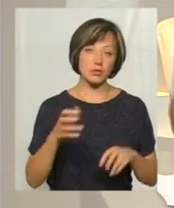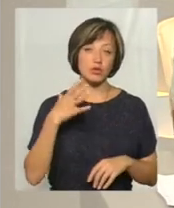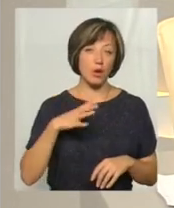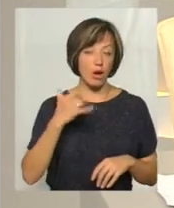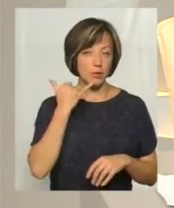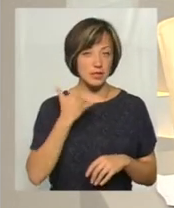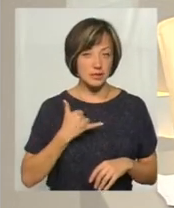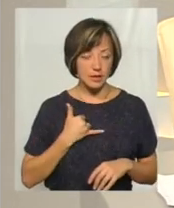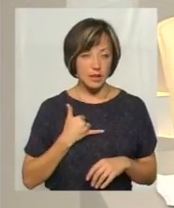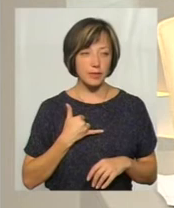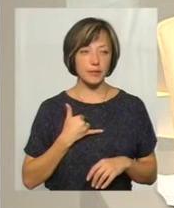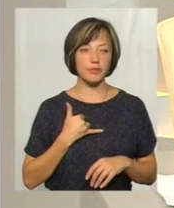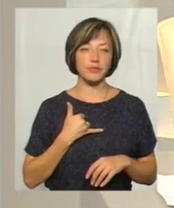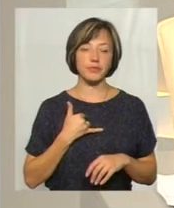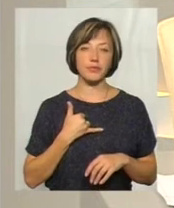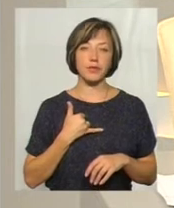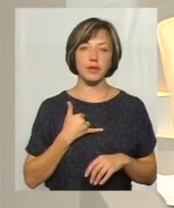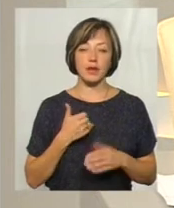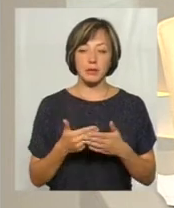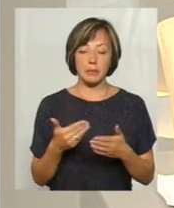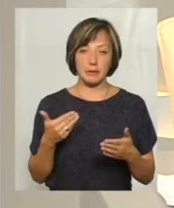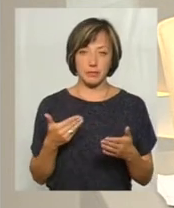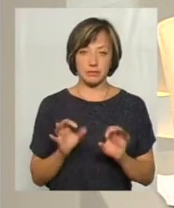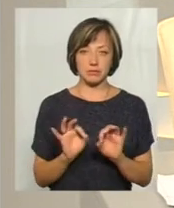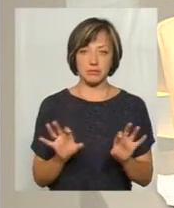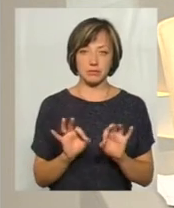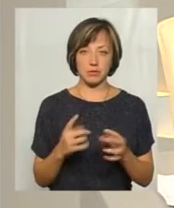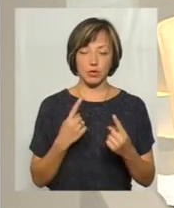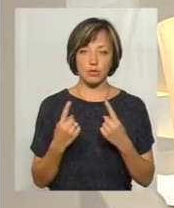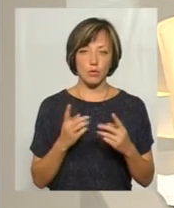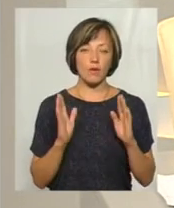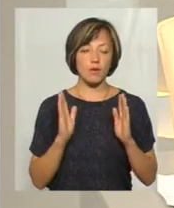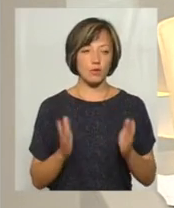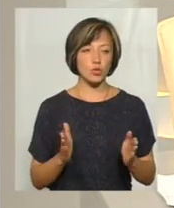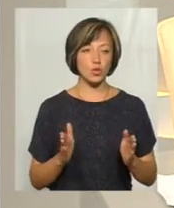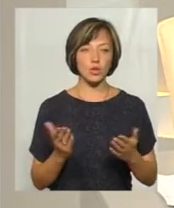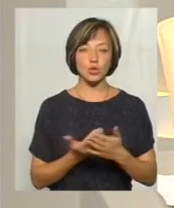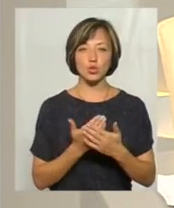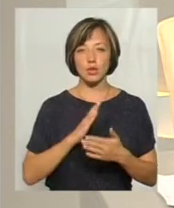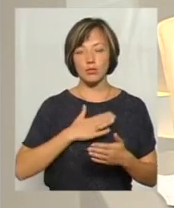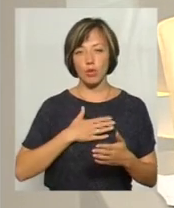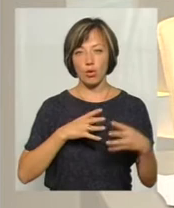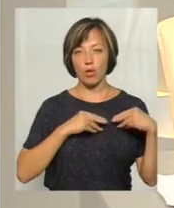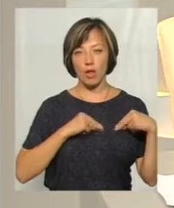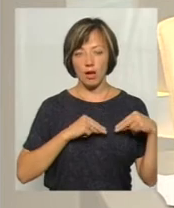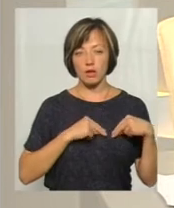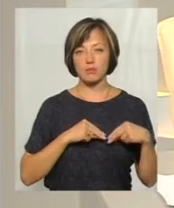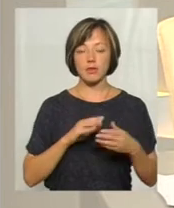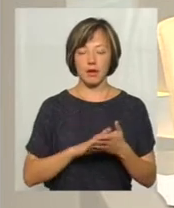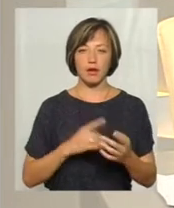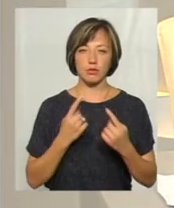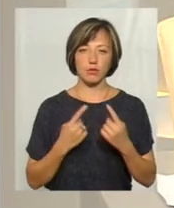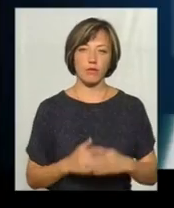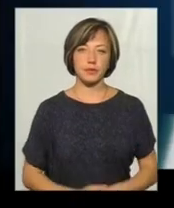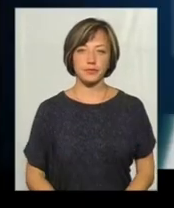телефонні дзвінки. Прологом до нашої сьогоднішньої розмови буде сюжет моїх колег, а далі розмова у студії.